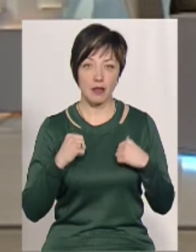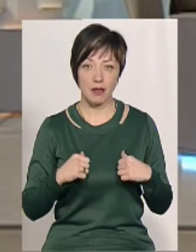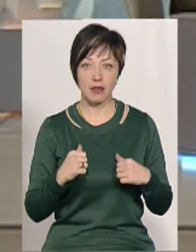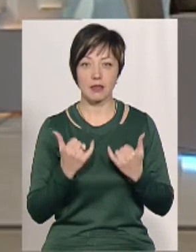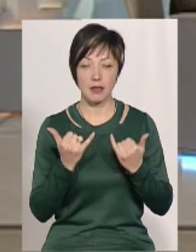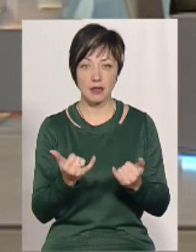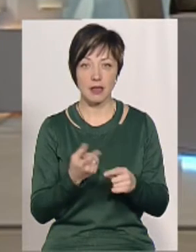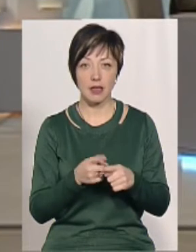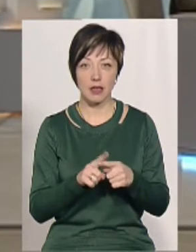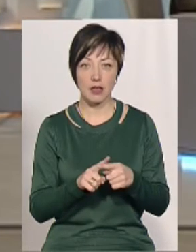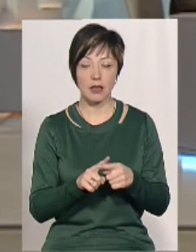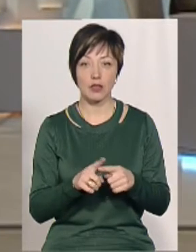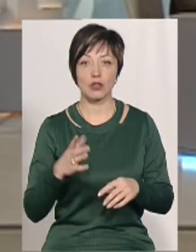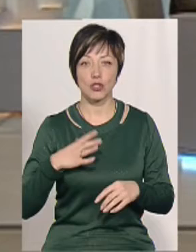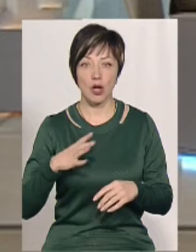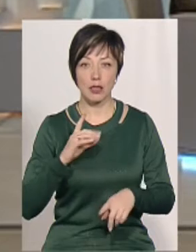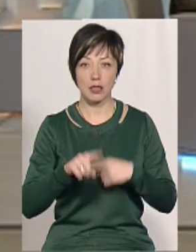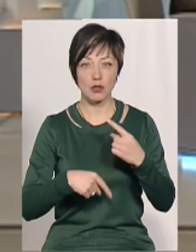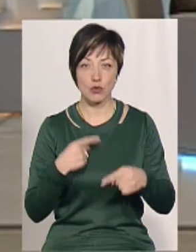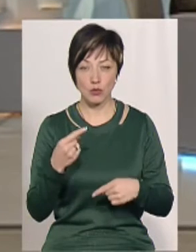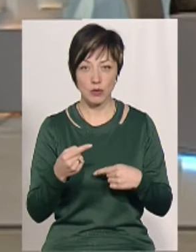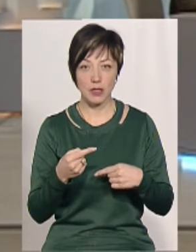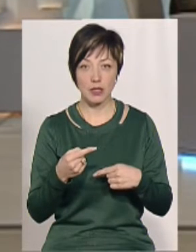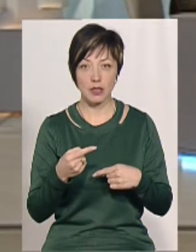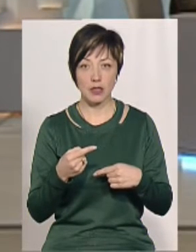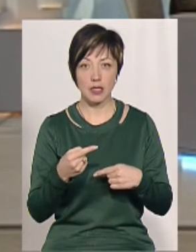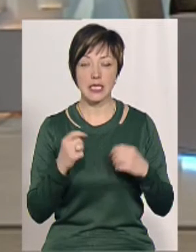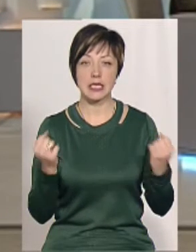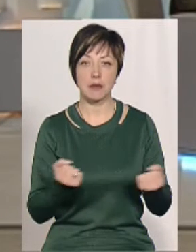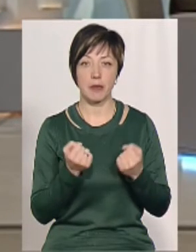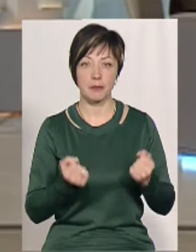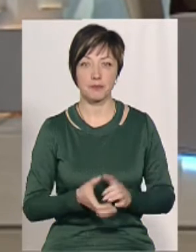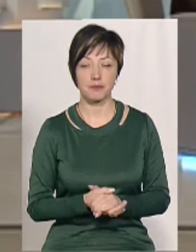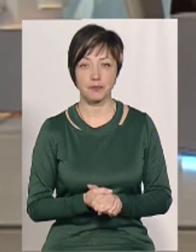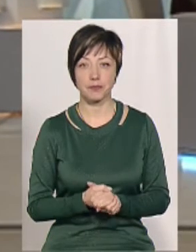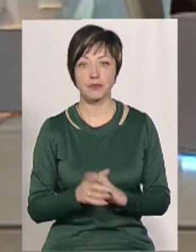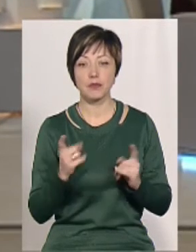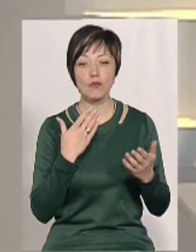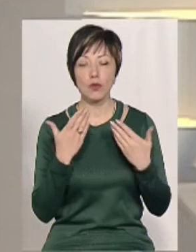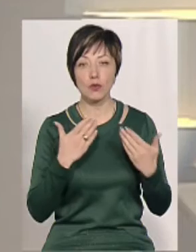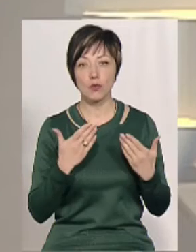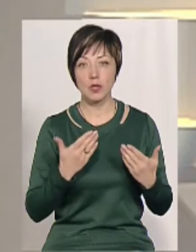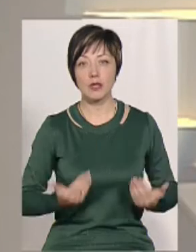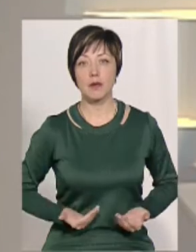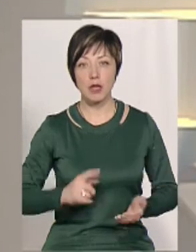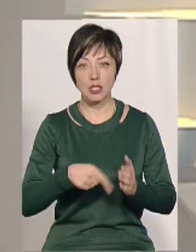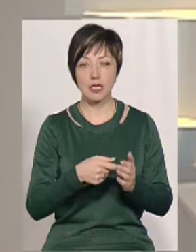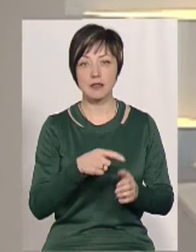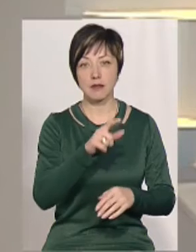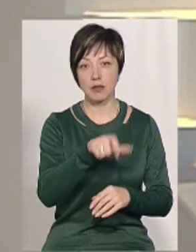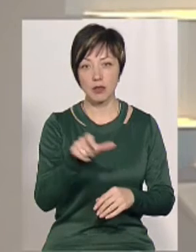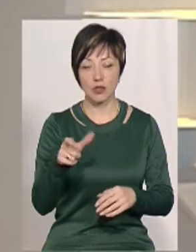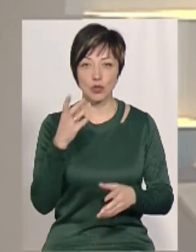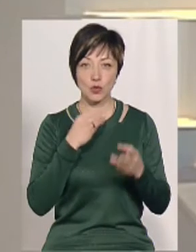як-то кажуть, для неї дочекатися наступної зими. А те, що стосується мешканців міста, які